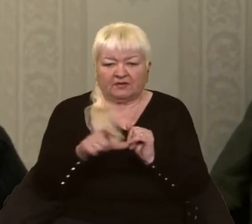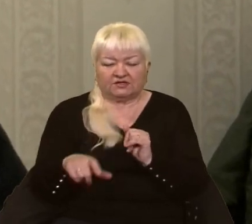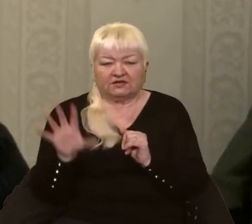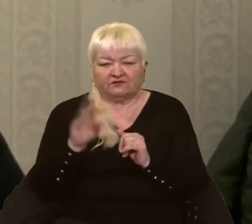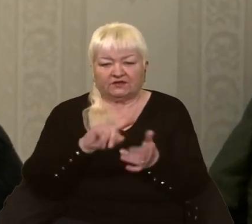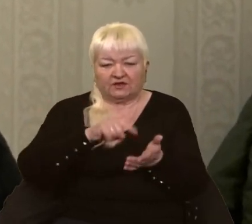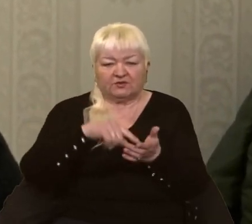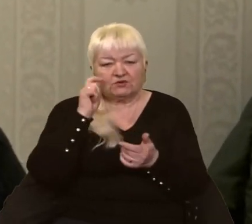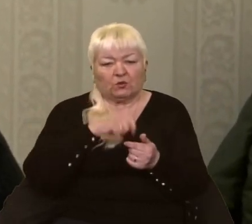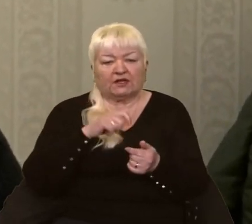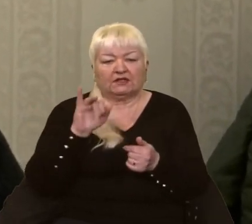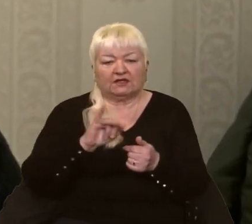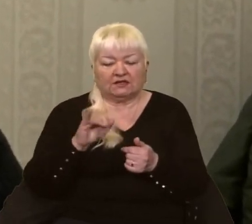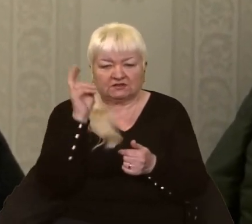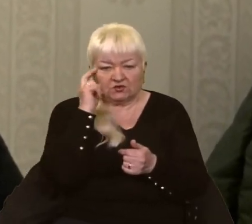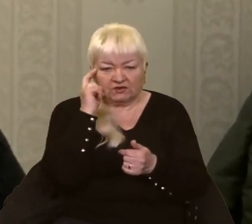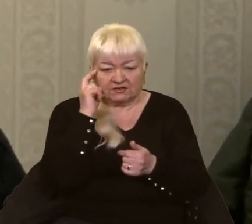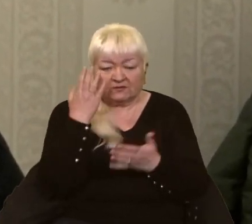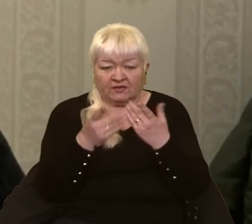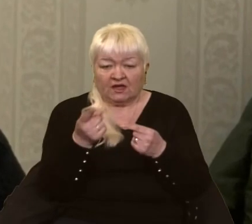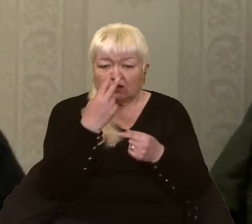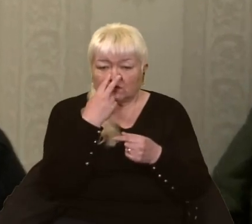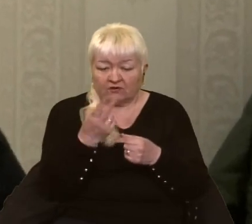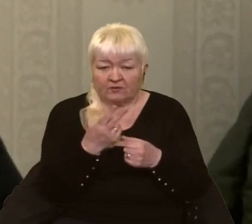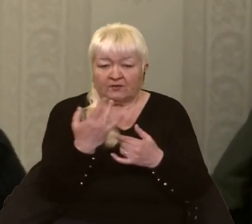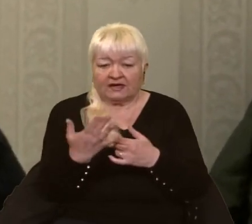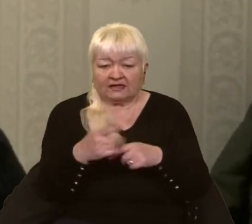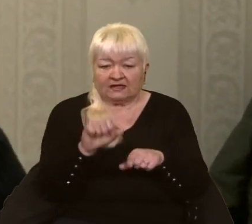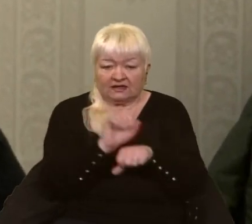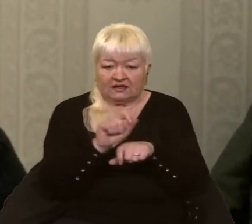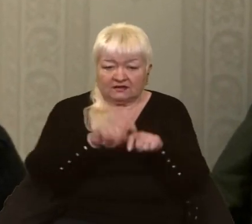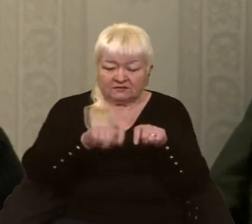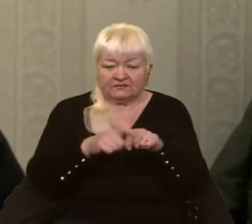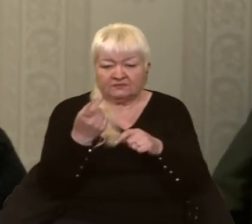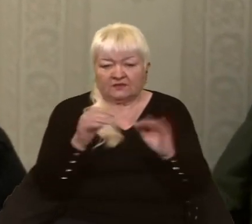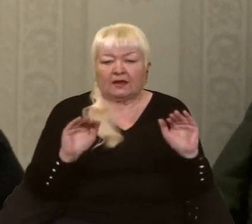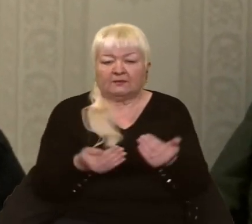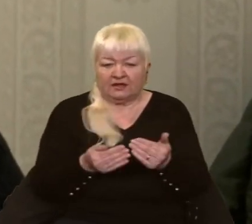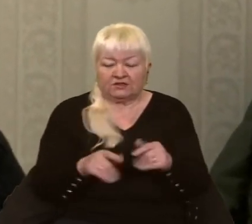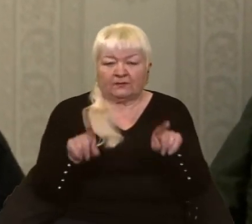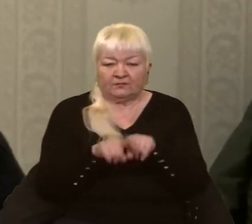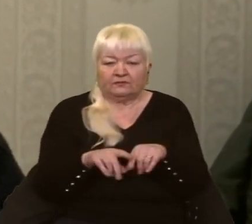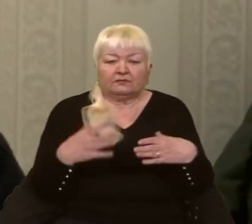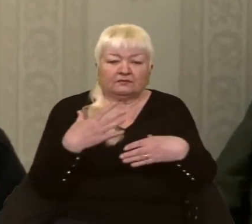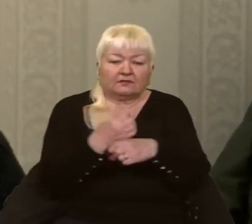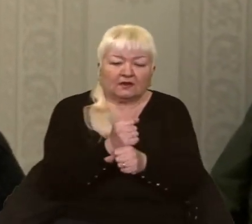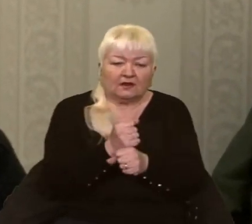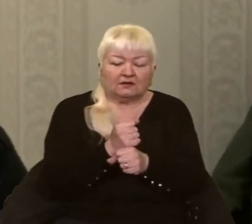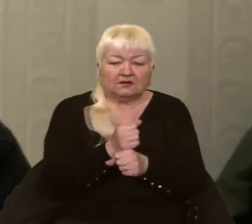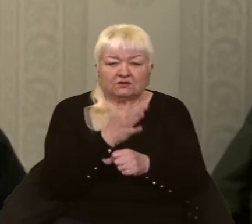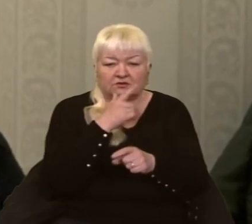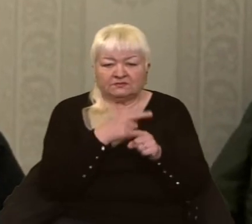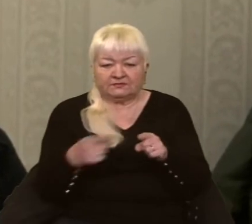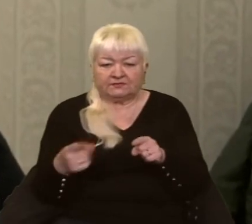столиці. Якщо ви помітили, то кількість блокпостів дещо знизилась. Так само скоротилась тривалість комендантської